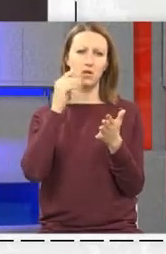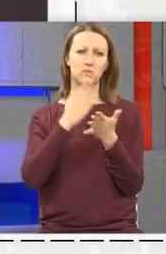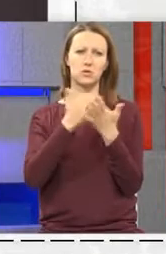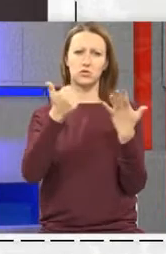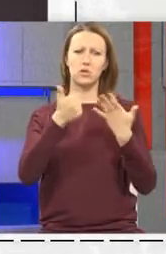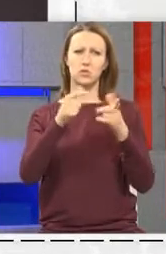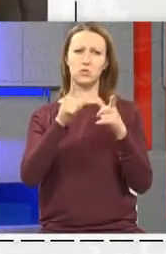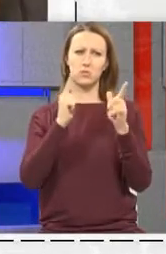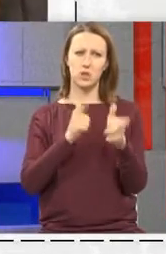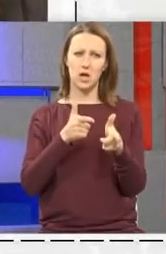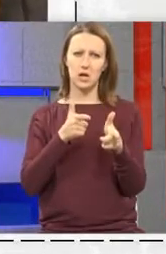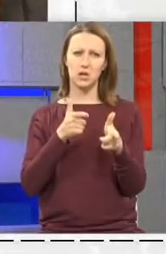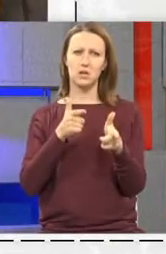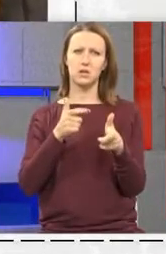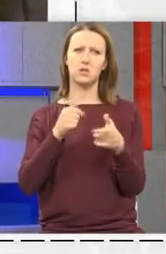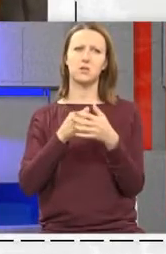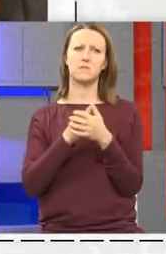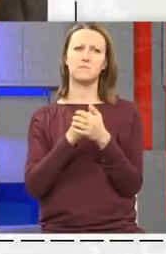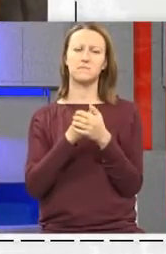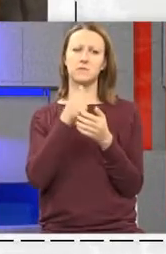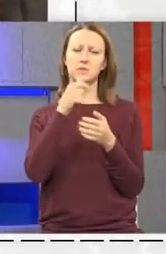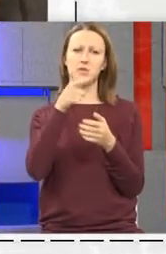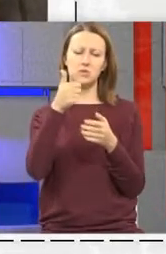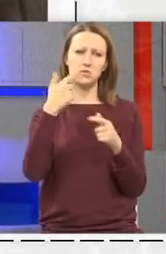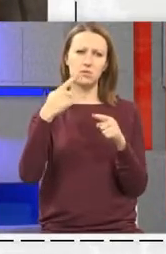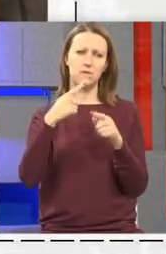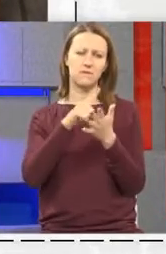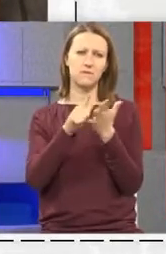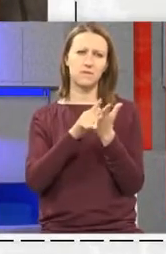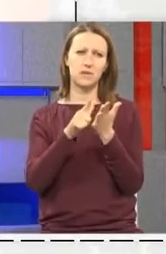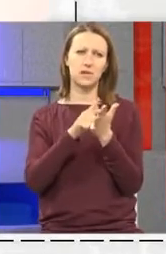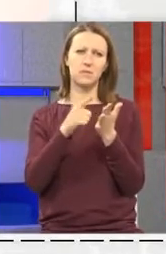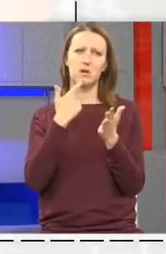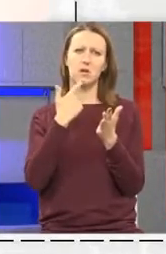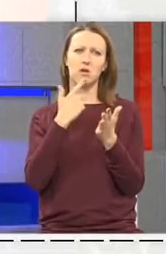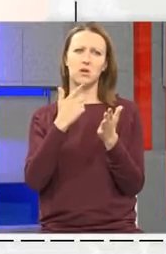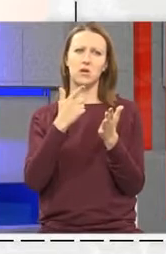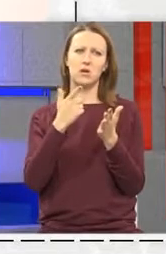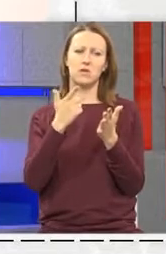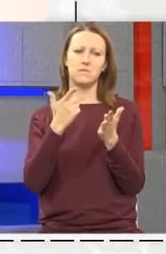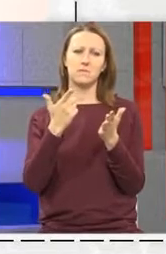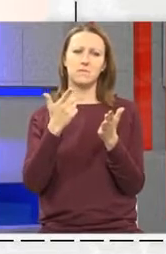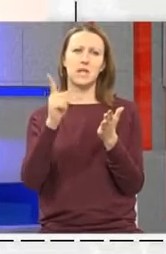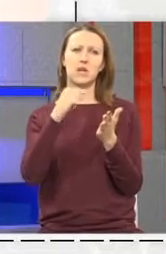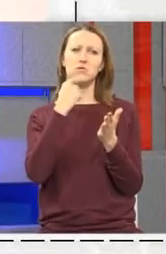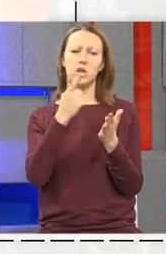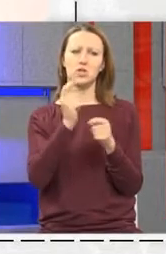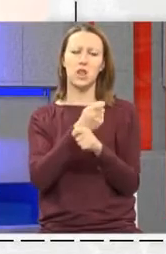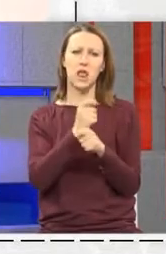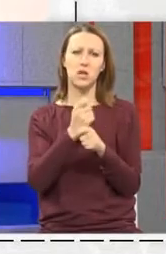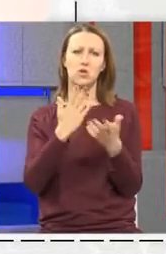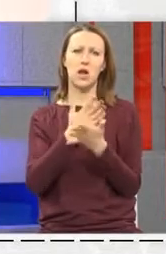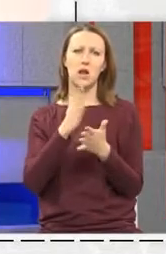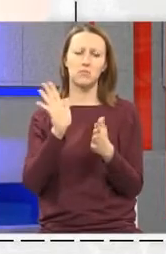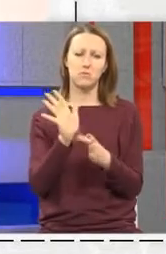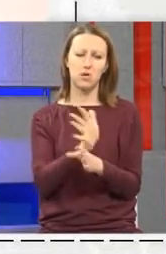Mije još šest godina u ratu I to je jedna od razdoblja Koje Neću reći liječim Al